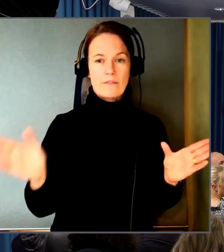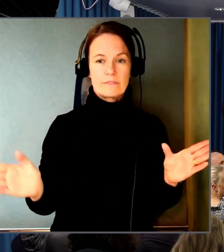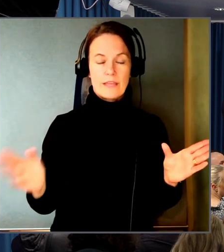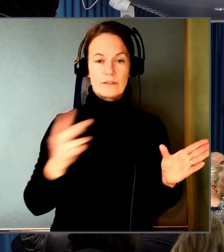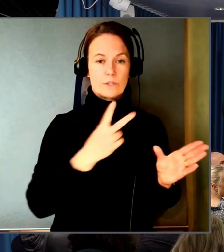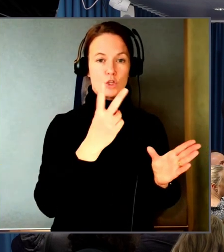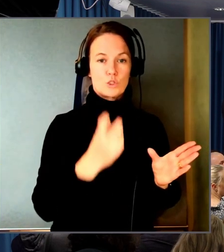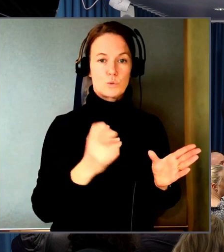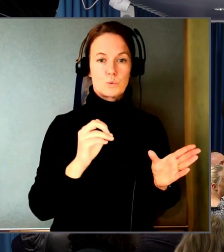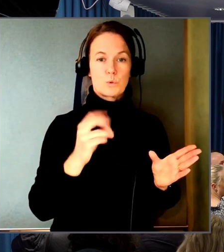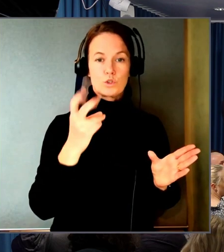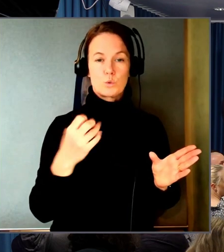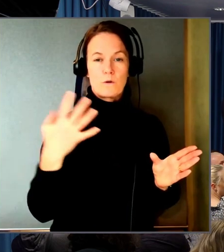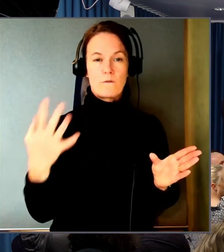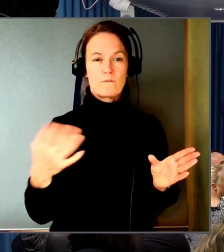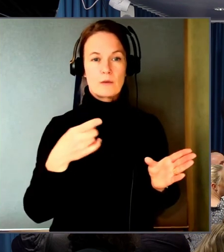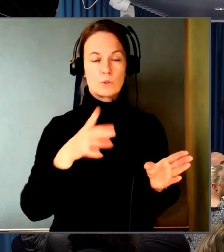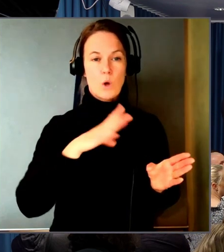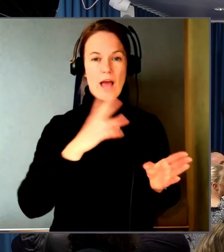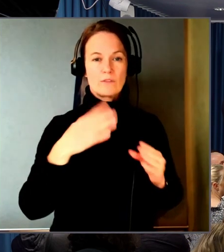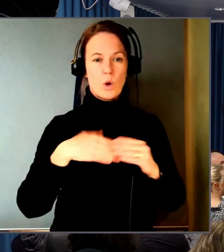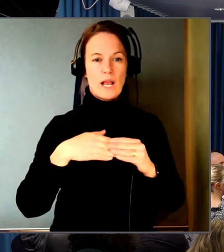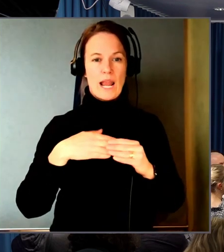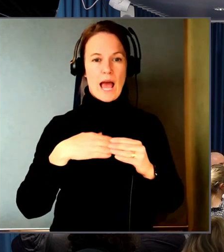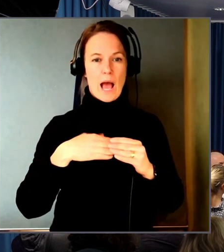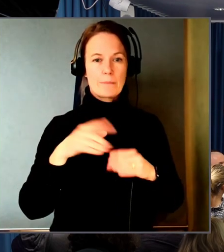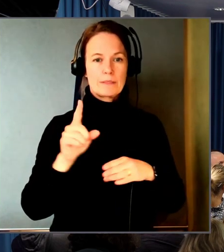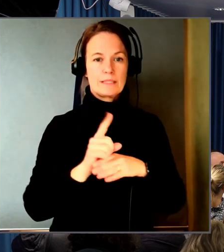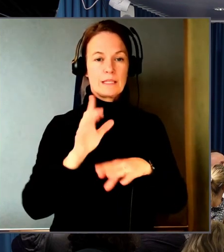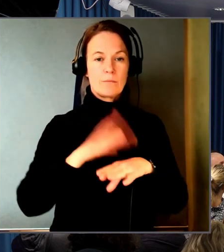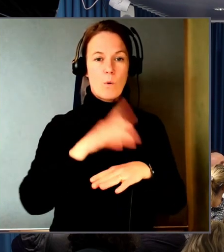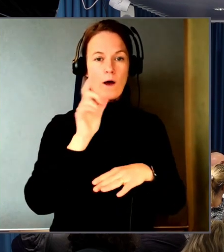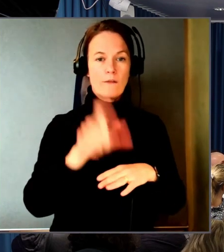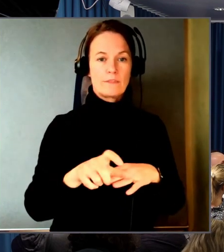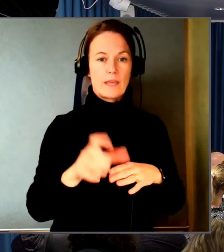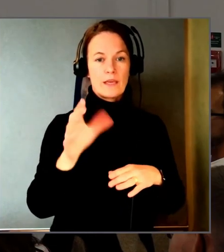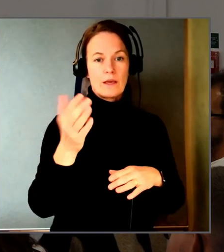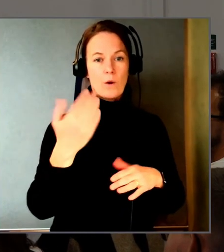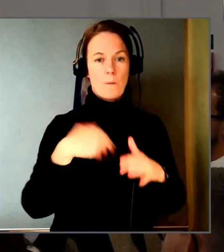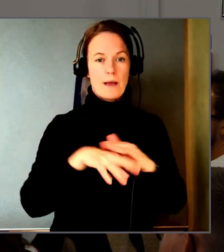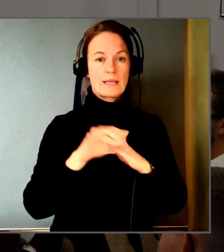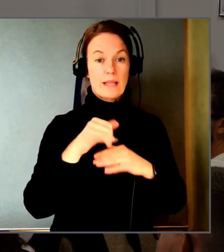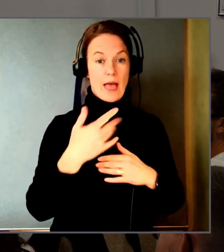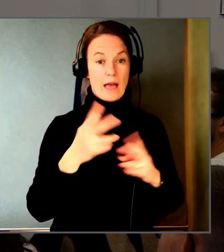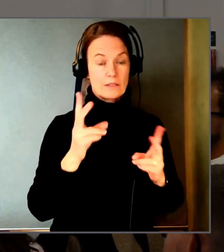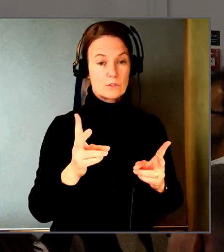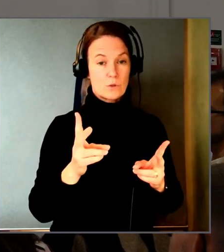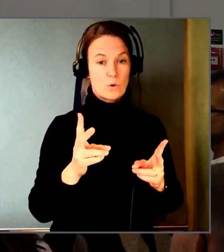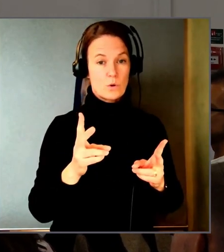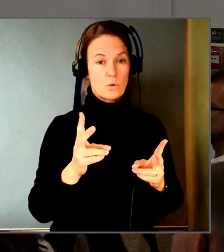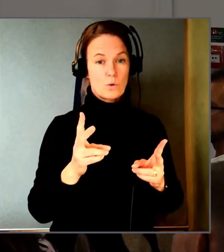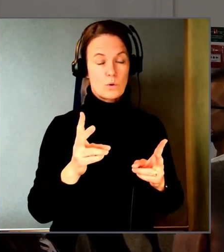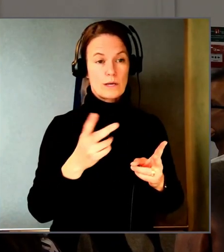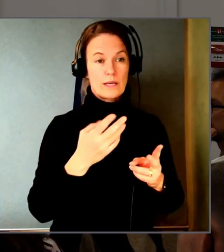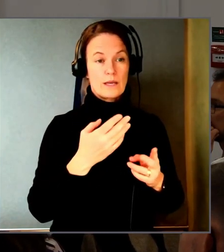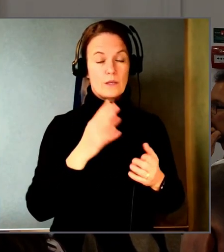läst att du har ändå ett glapp där. Tid på dig att liksom komma in i det här. Är det så? För att inte bara få en bot